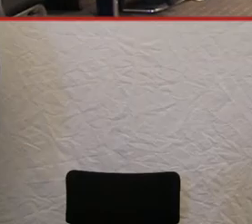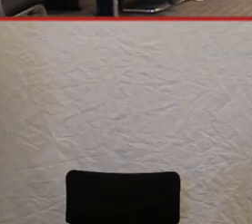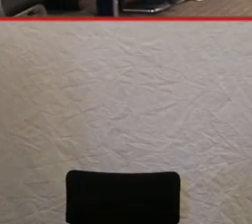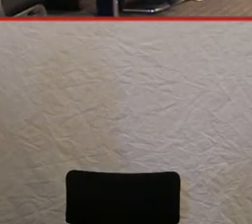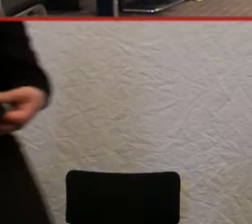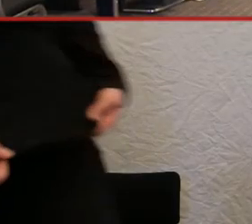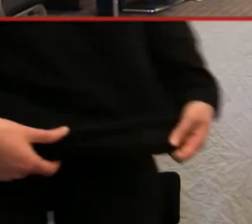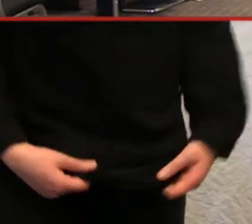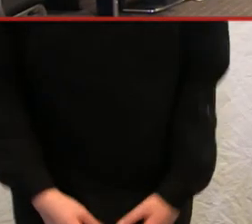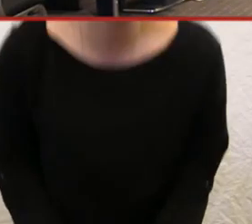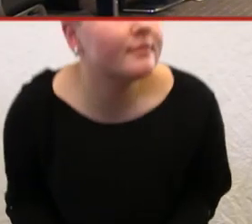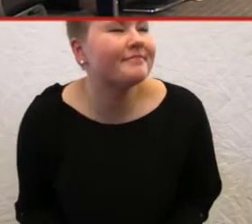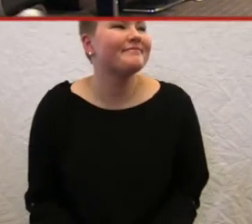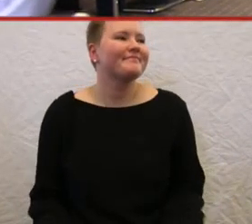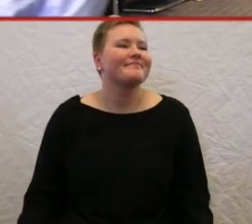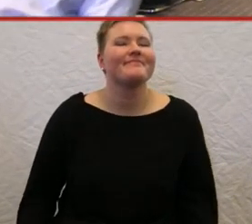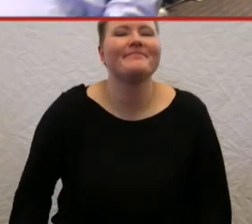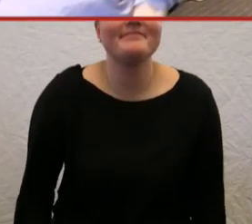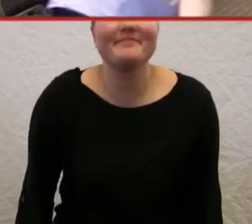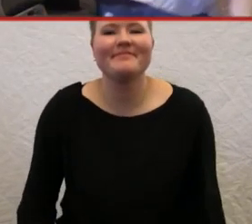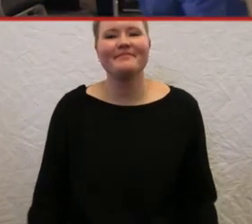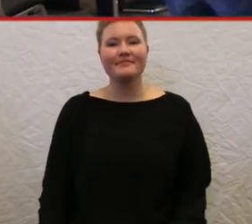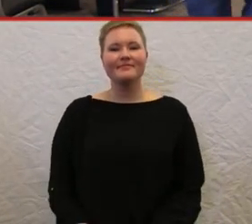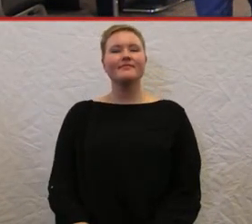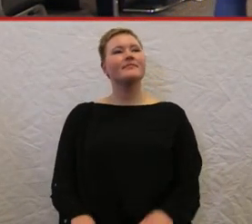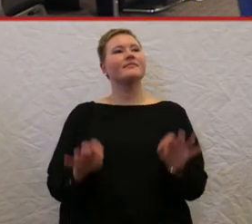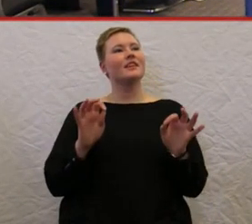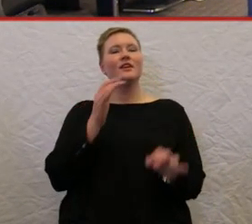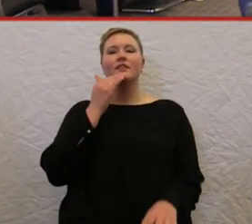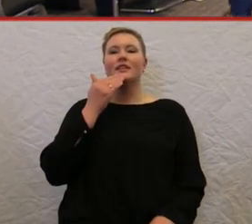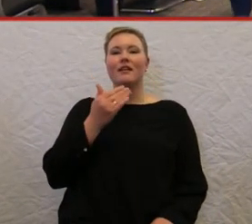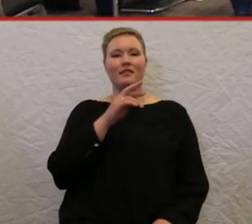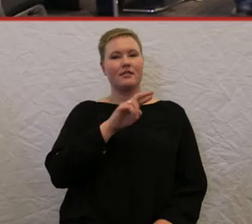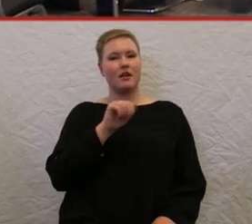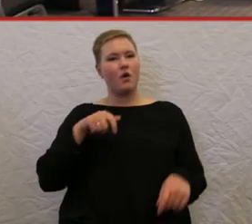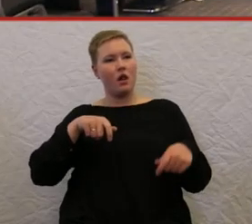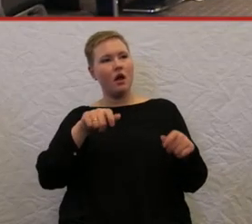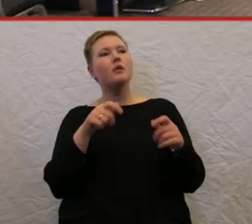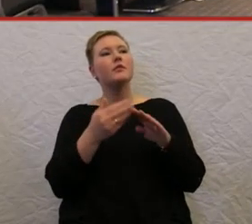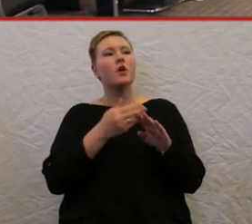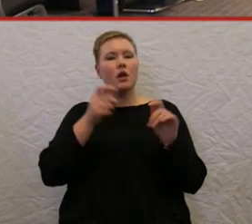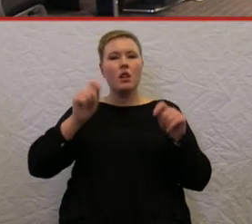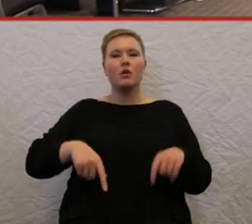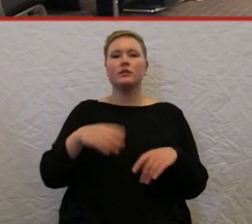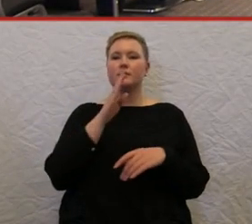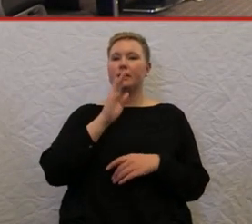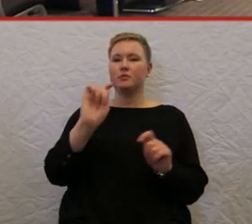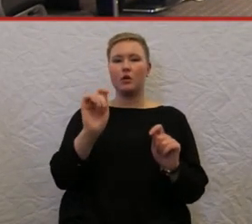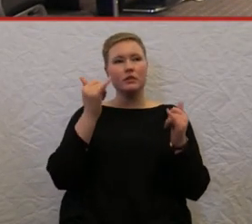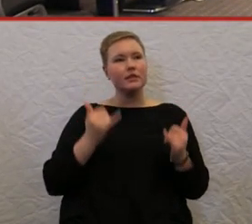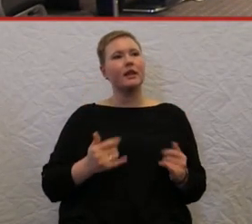Ja, schönen Dank, Raul. Und bevor wir nun in die Mittagspause gehen, natürlich wieder die